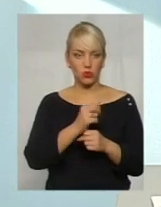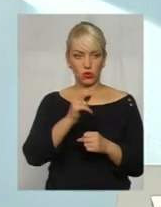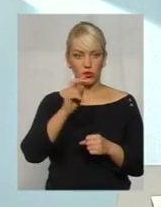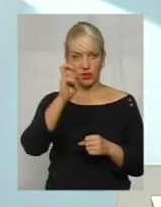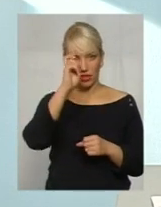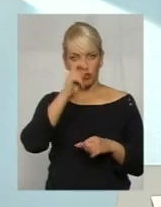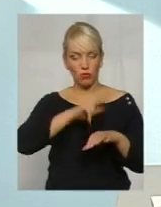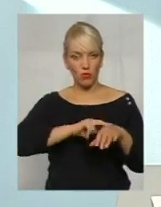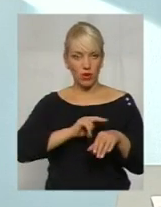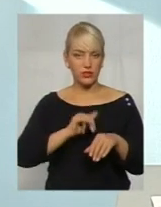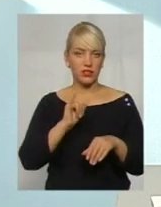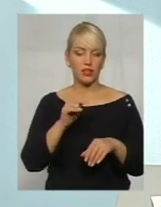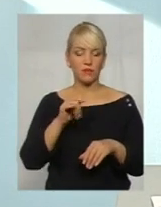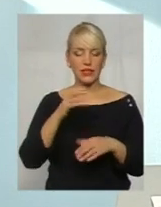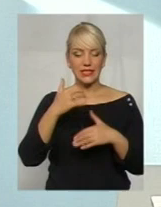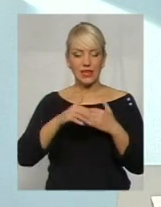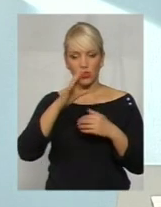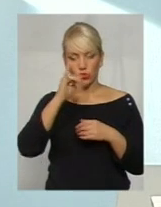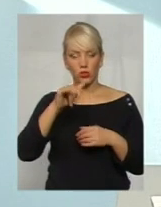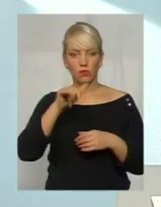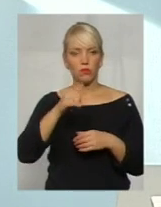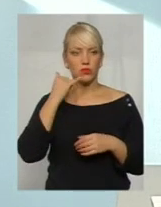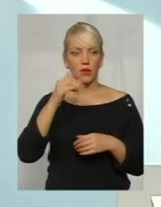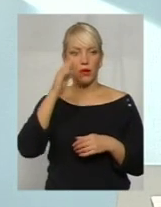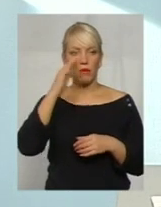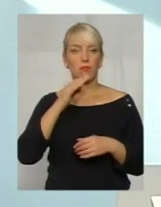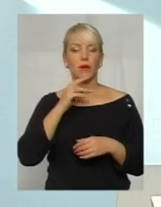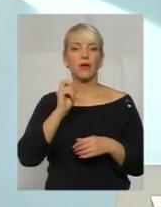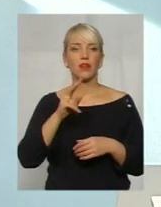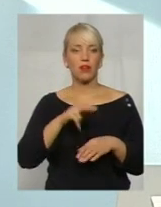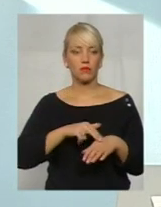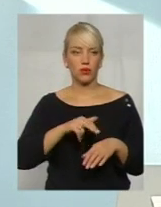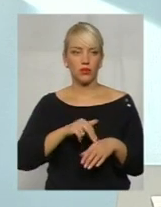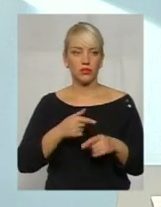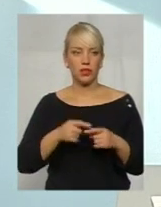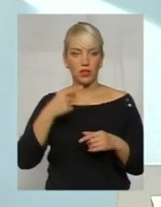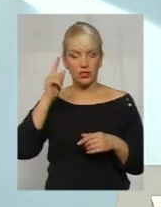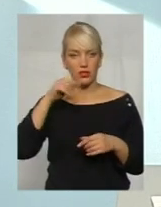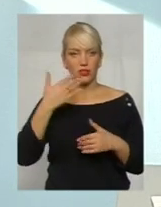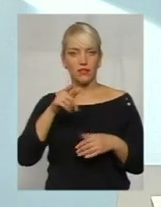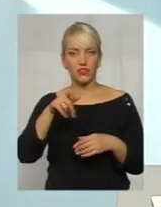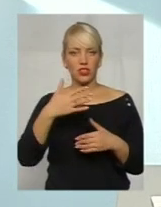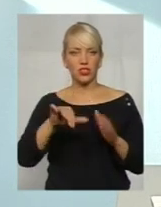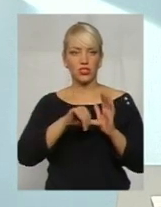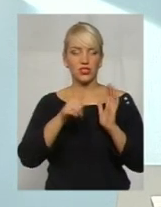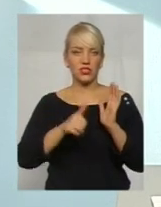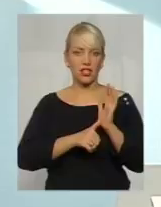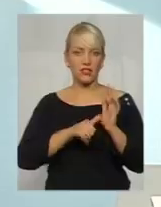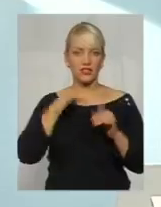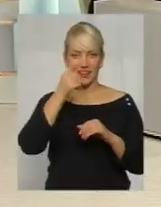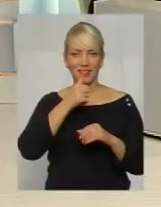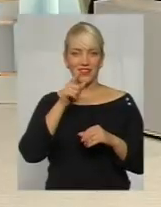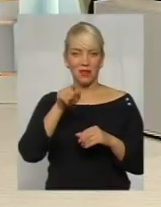зателефонували серед ночі, він вже дорослий чоловік, папа, я в поліції. Він каже, я знаю, ти вже 16 рік там працюєш. І тут